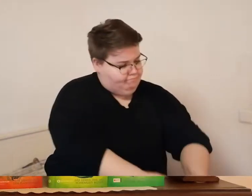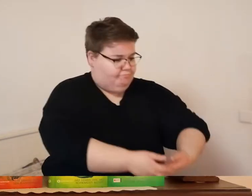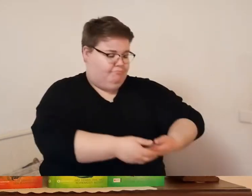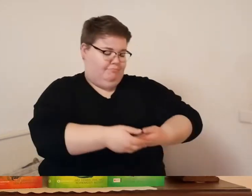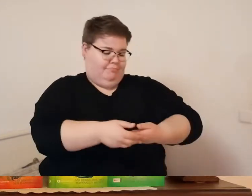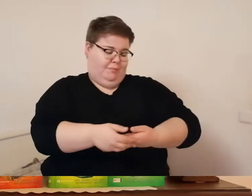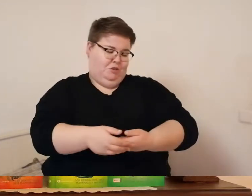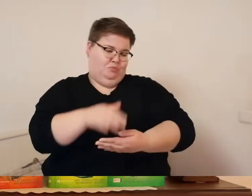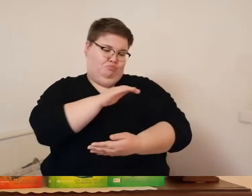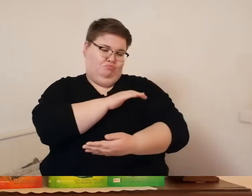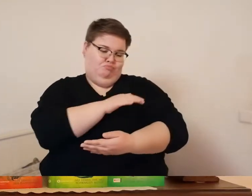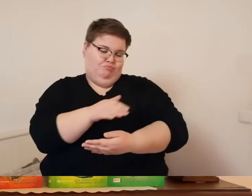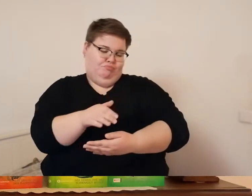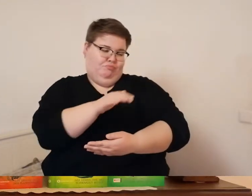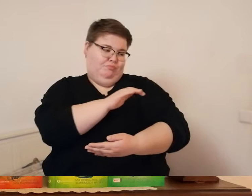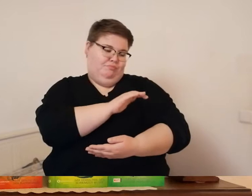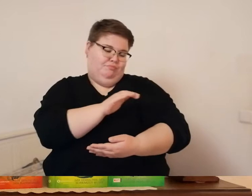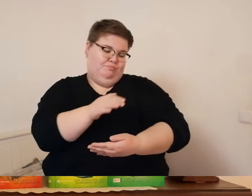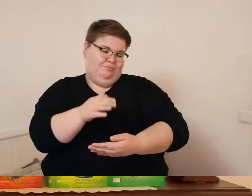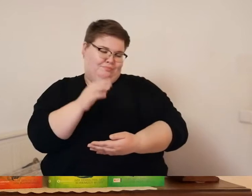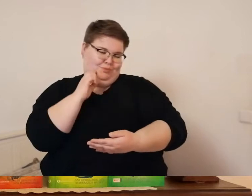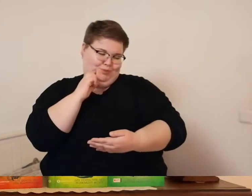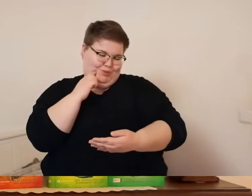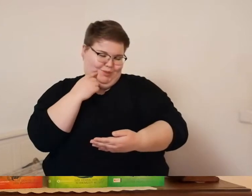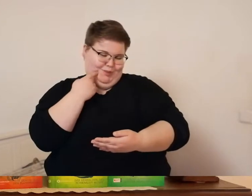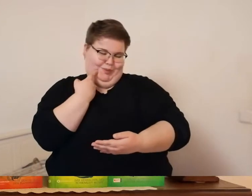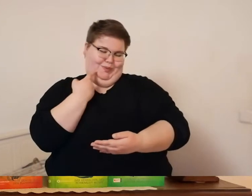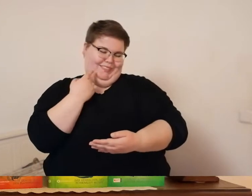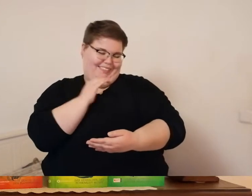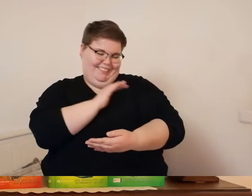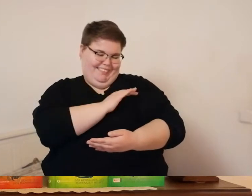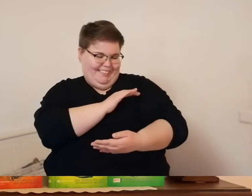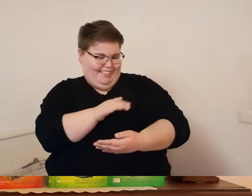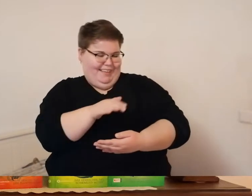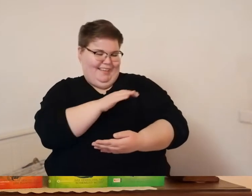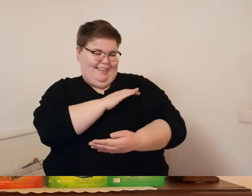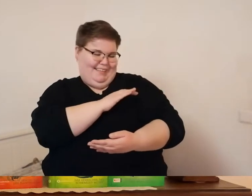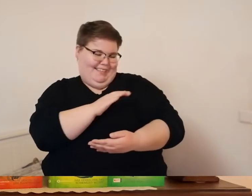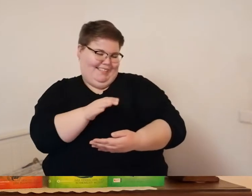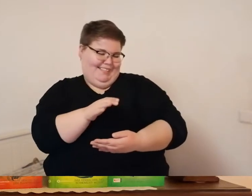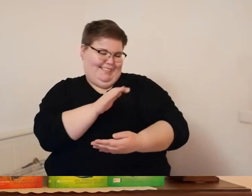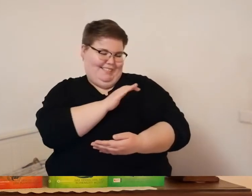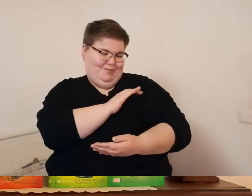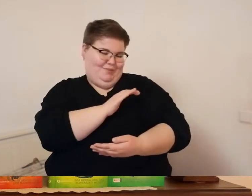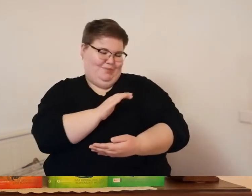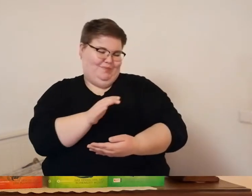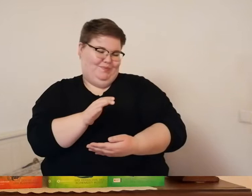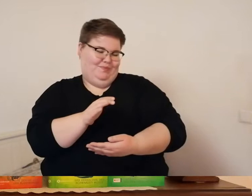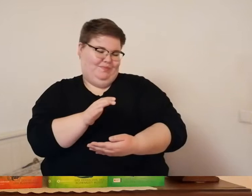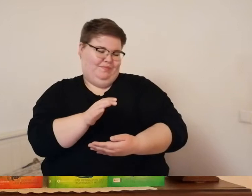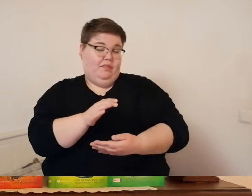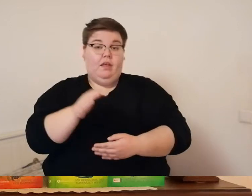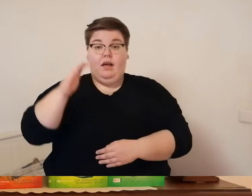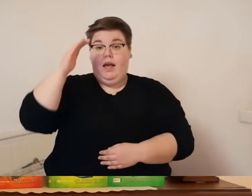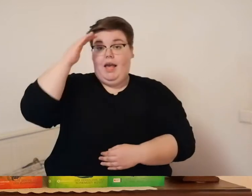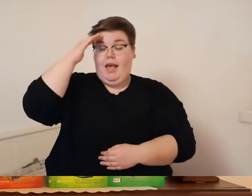auf und streichelte es liebevoll dankbar ließ sich die katze das gefallen und schmiegte sich schnurrend in ihren armen eric